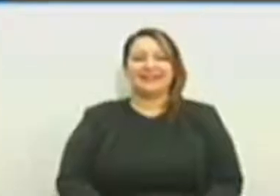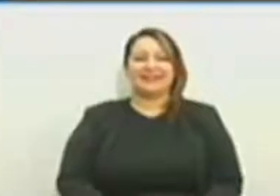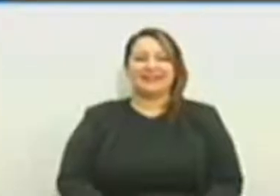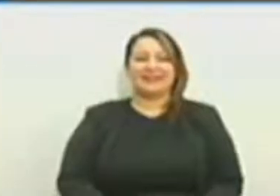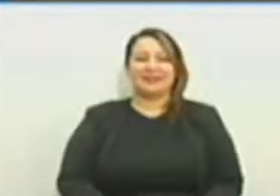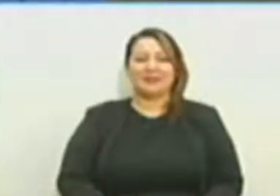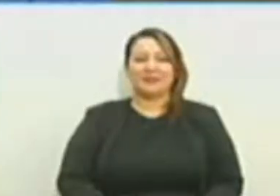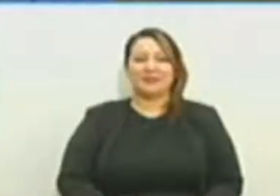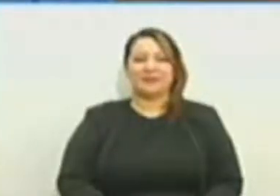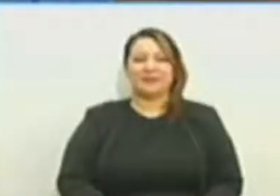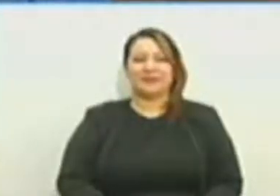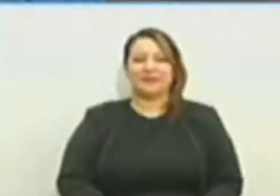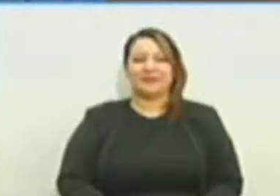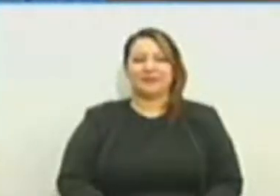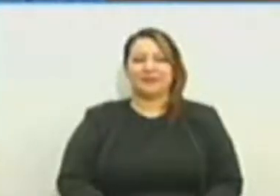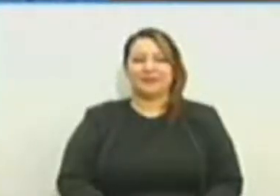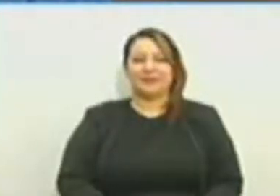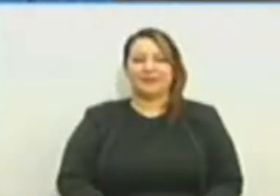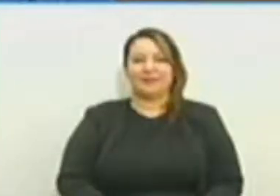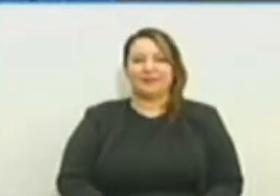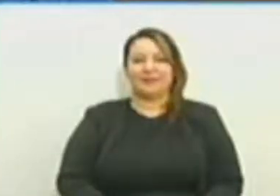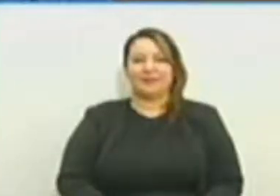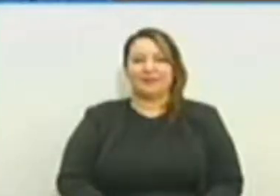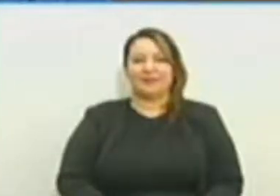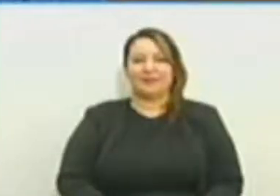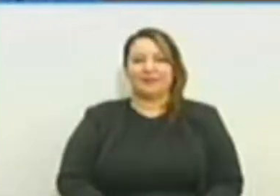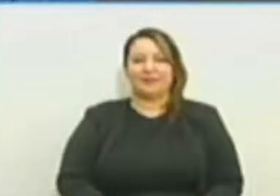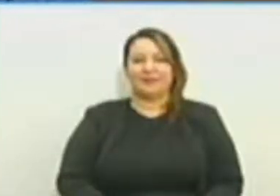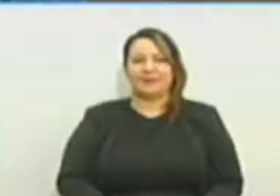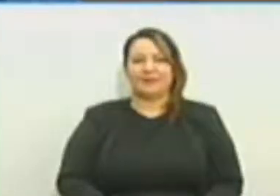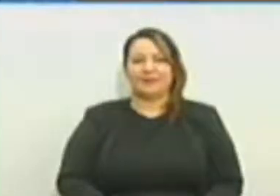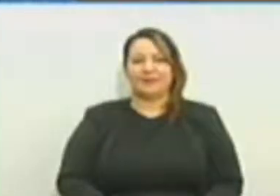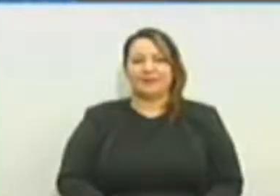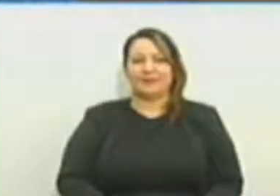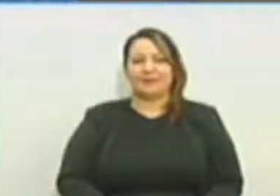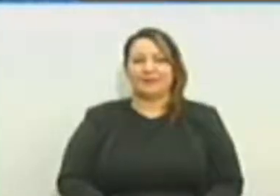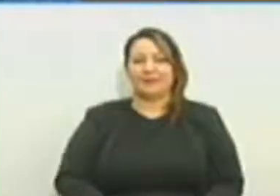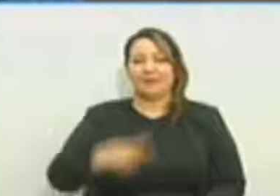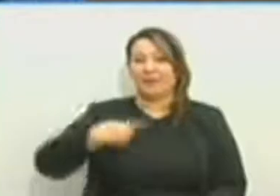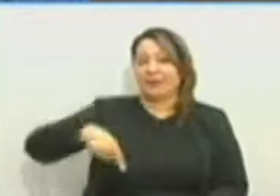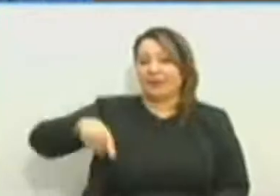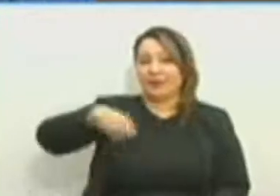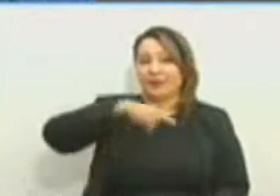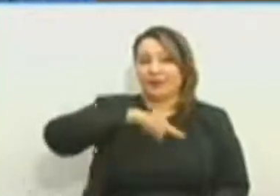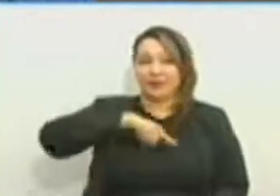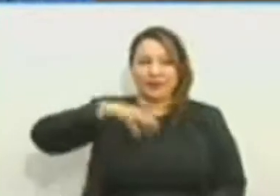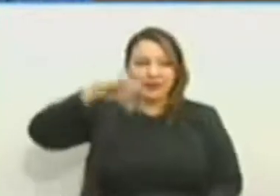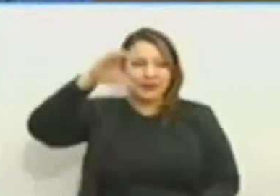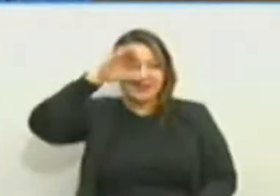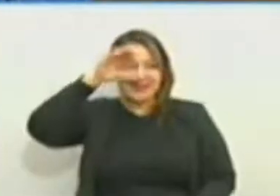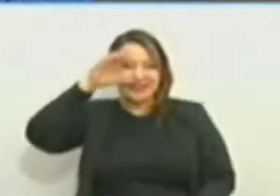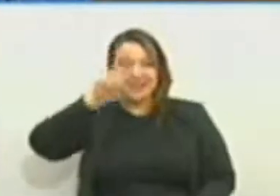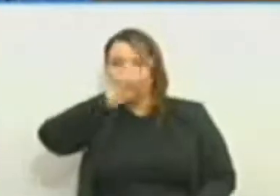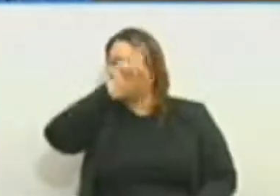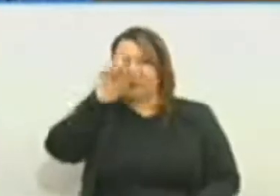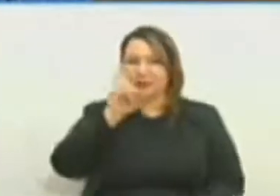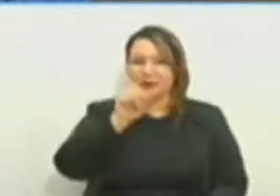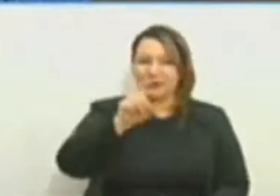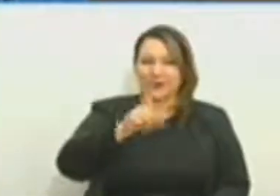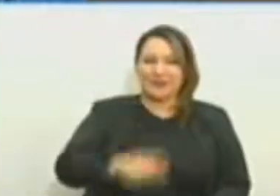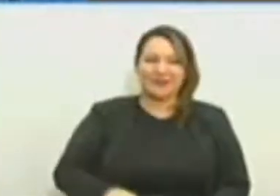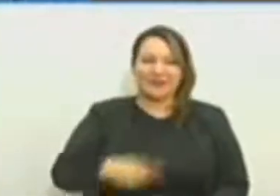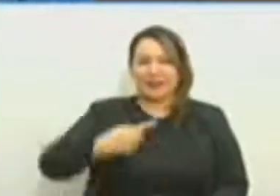شوف كيف تسأل ركس على الوزير والإخوة وحنا كنا نسمع السؤالين تاعك رح